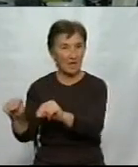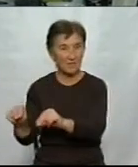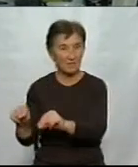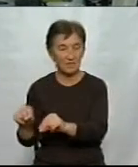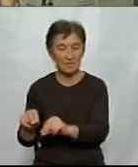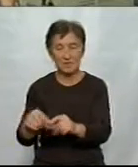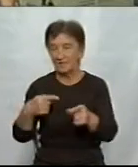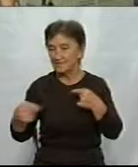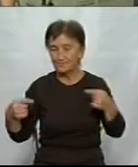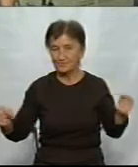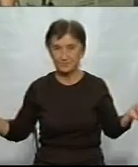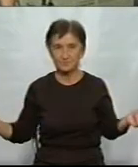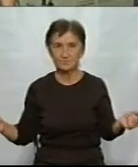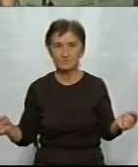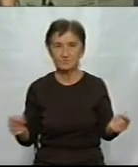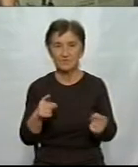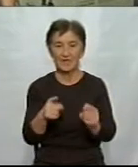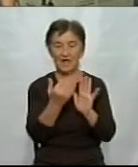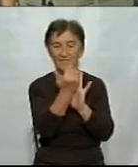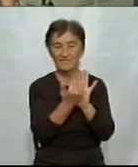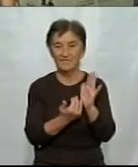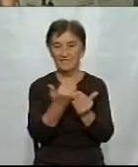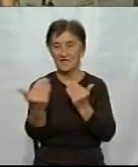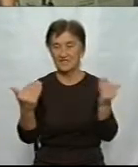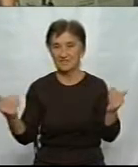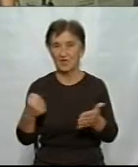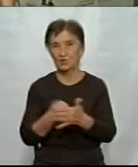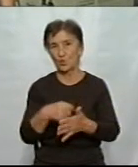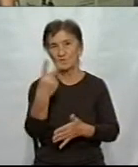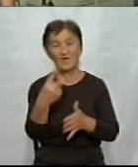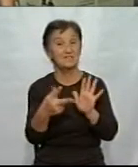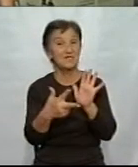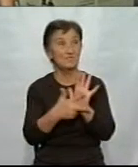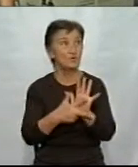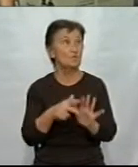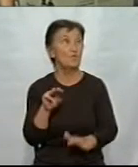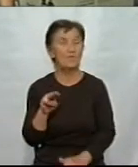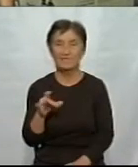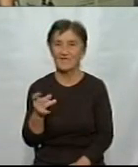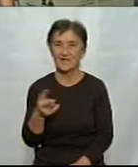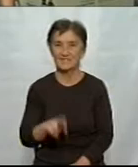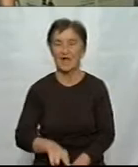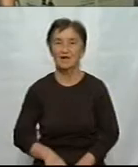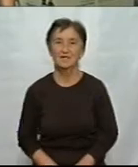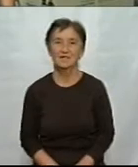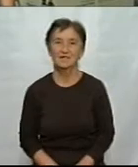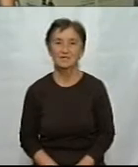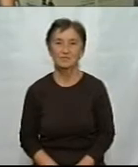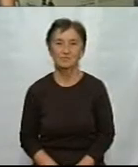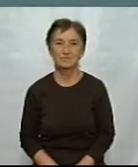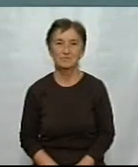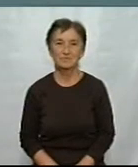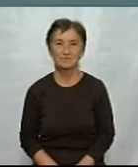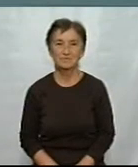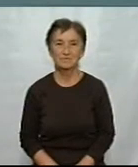в тій чи іншій раді. Виставка виборчого трешу діятиме до 28 вересня. Ольга Проценко, Олександр Донцов, новини на Суспільному, Кропивницький.